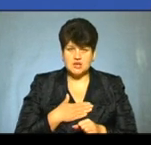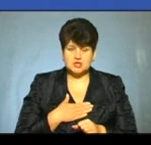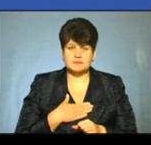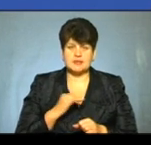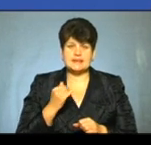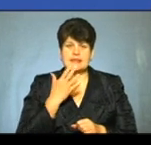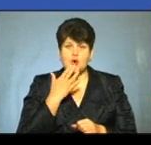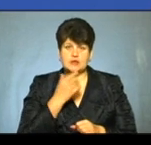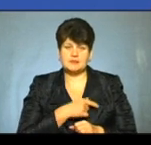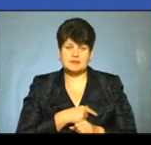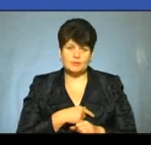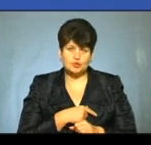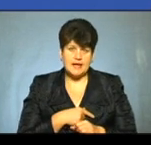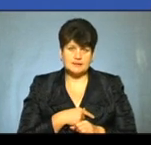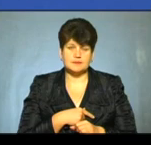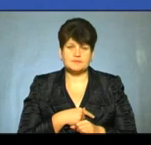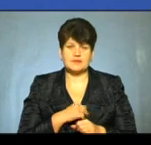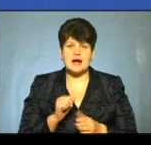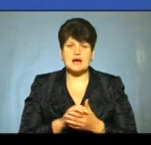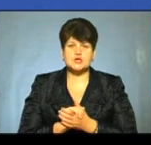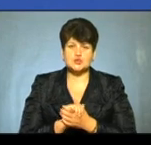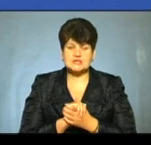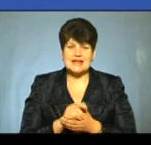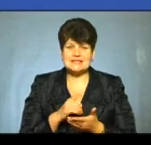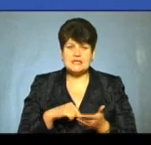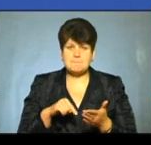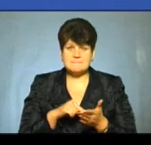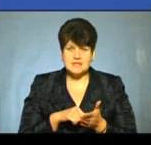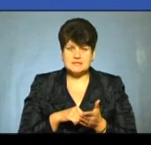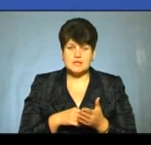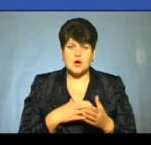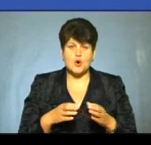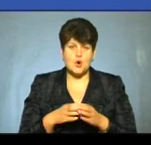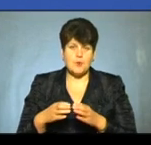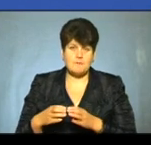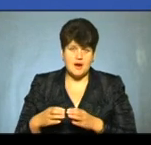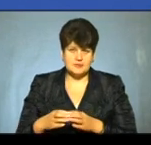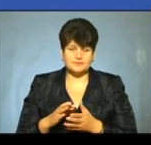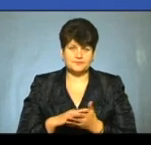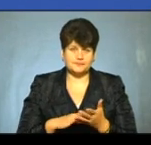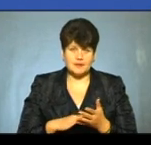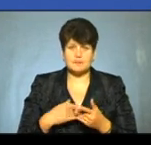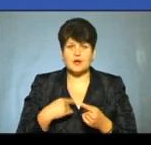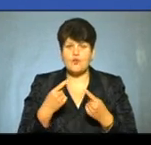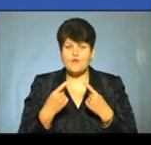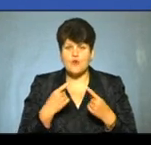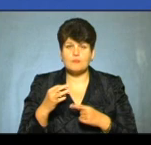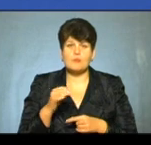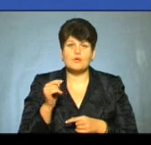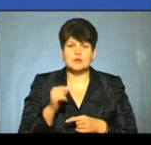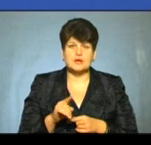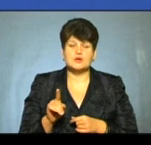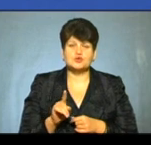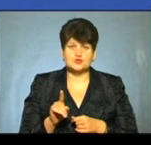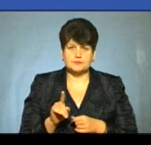народними депутатами, і з асоціаціями міст, і громади, і так далі. І ми все ж таки кажемо про те,